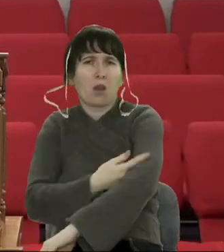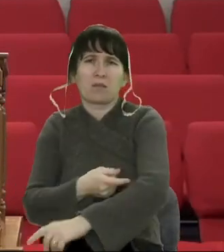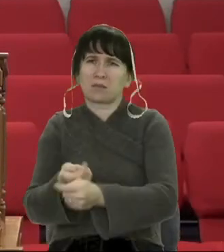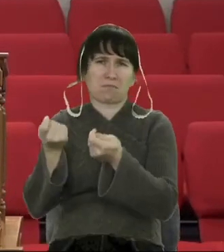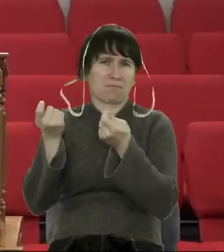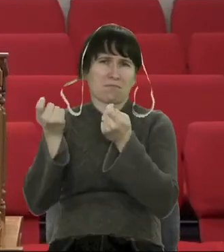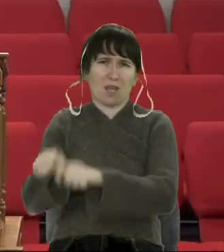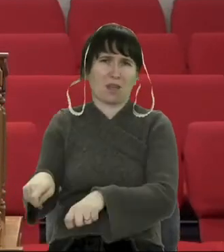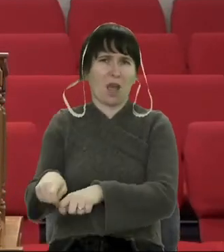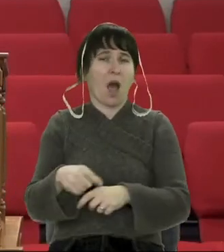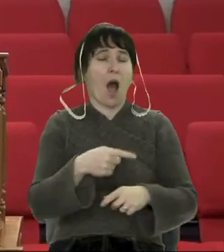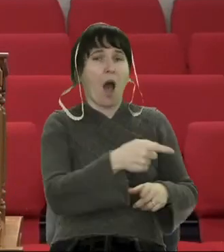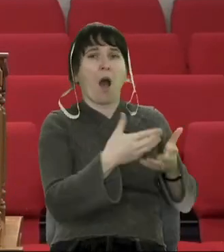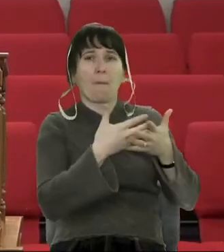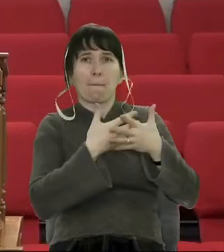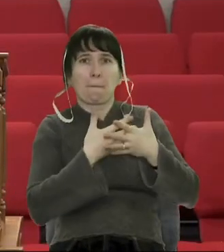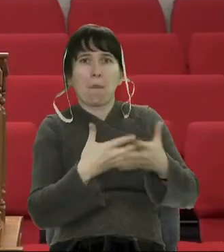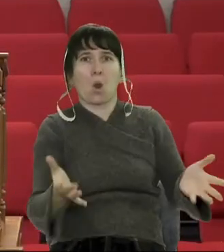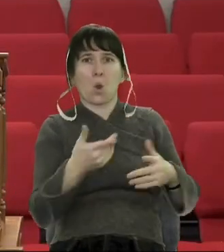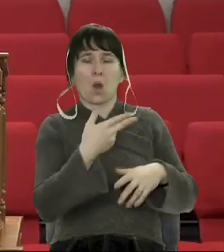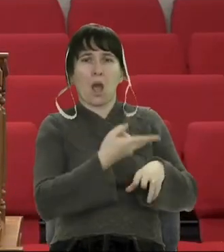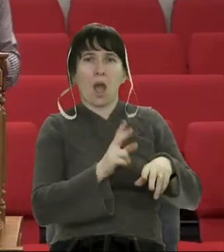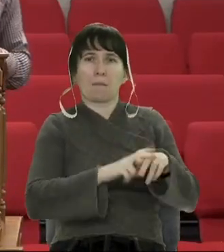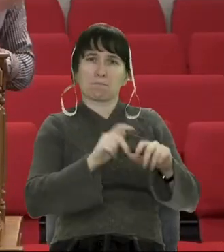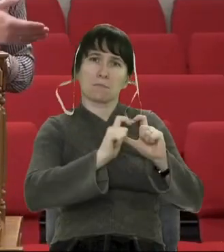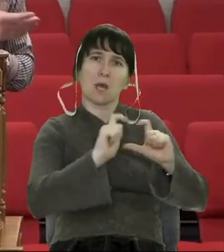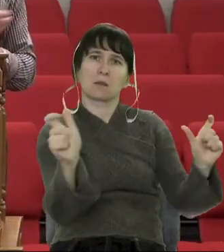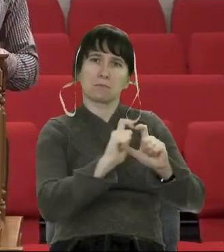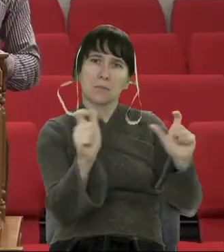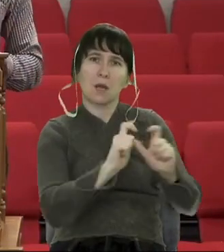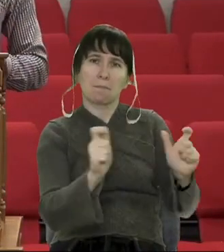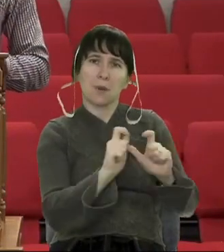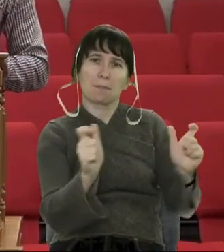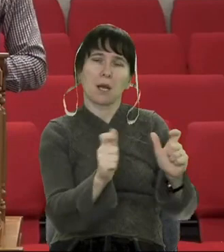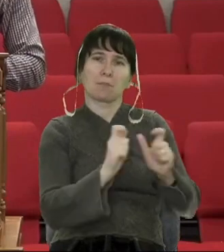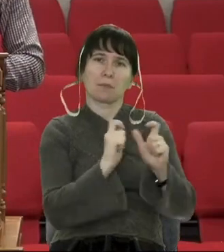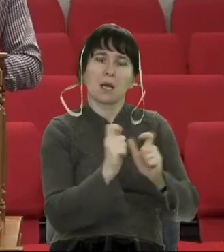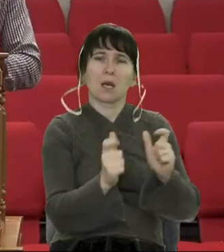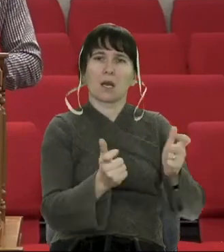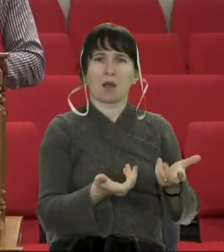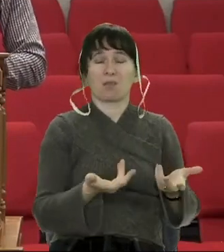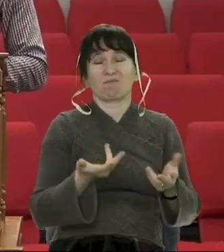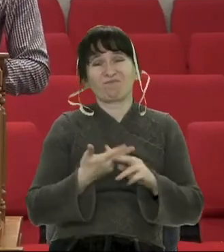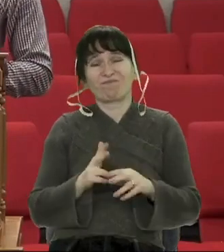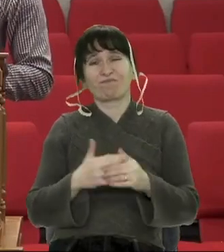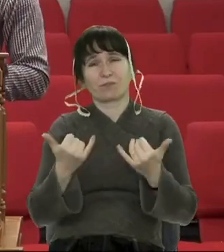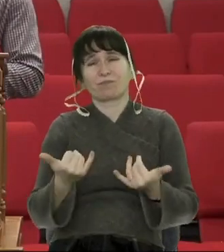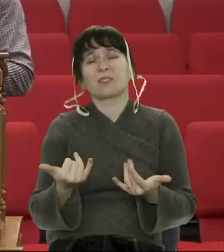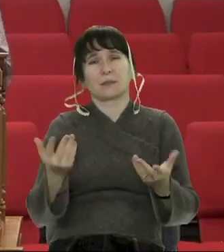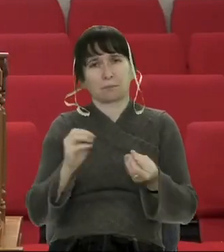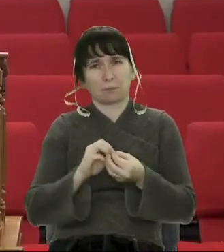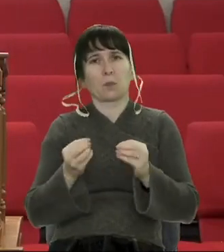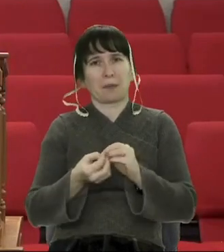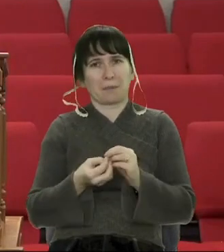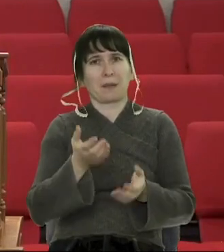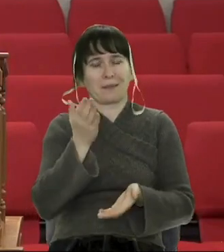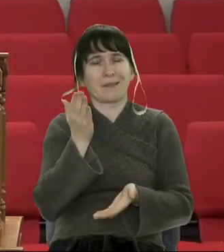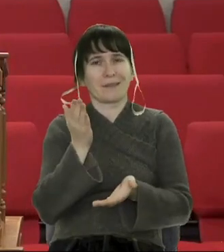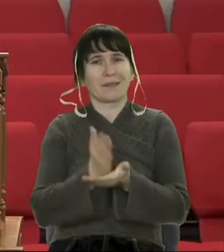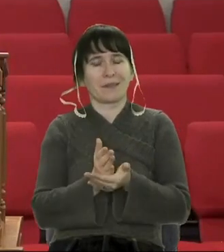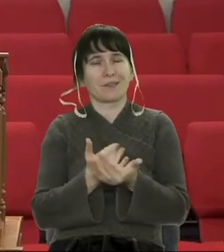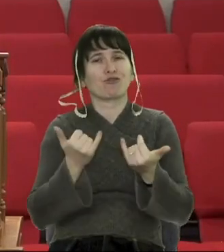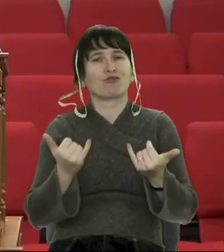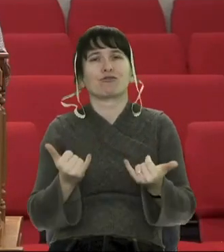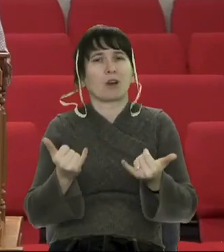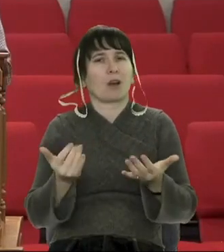ті часи, коли масово будувались лікарні і школи, щоб навпаки віддавати щось суспільству. Але яка проблема сьогодення